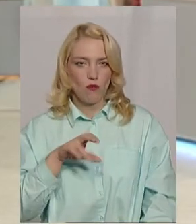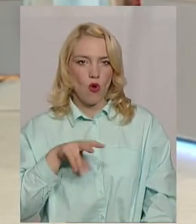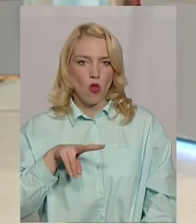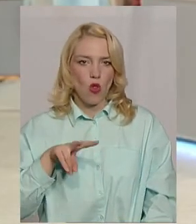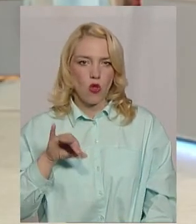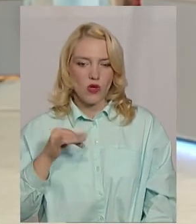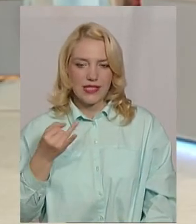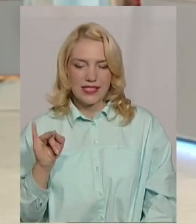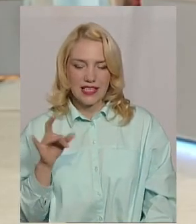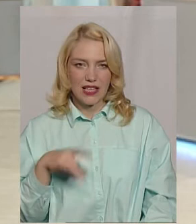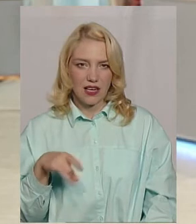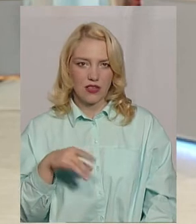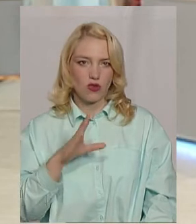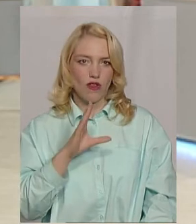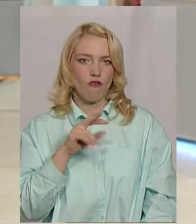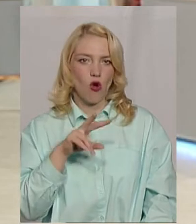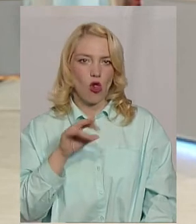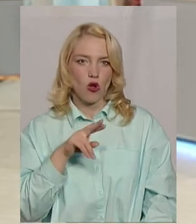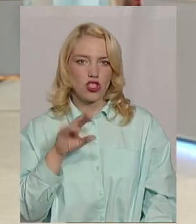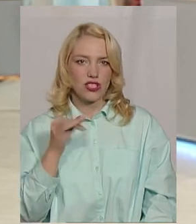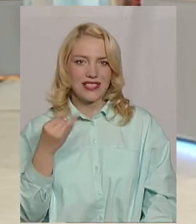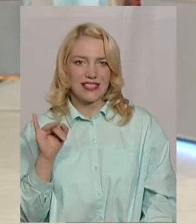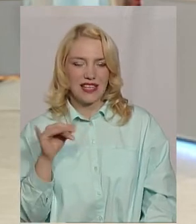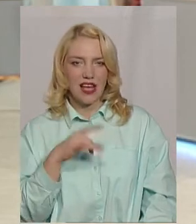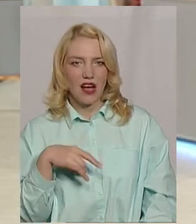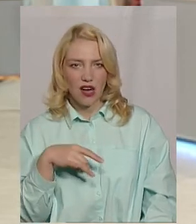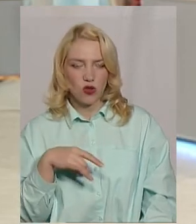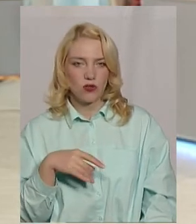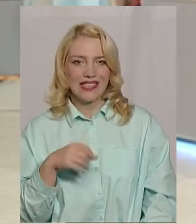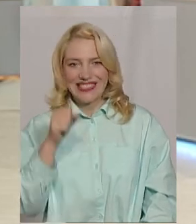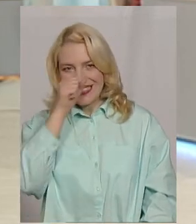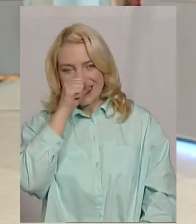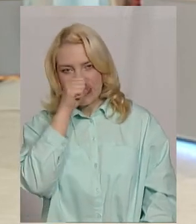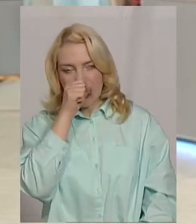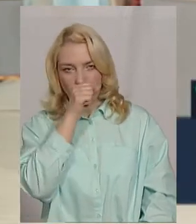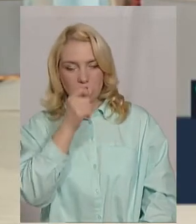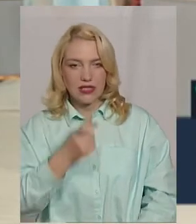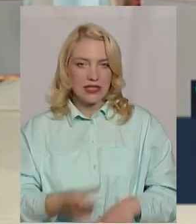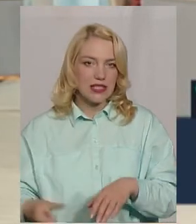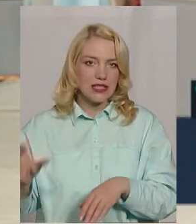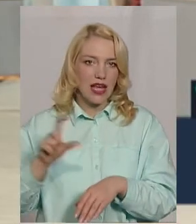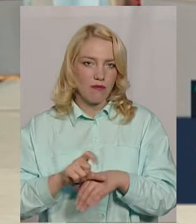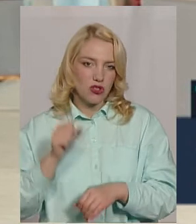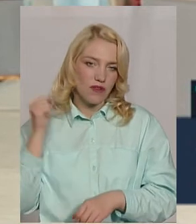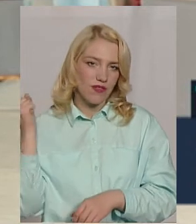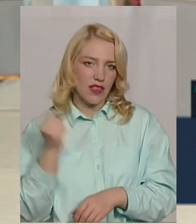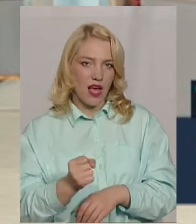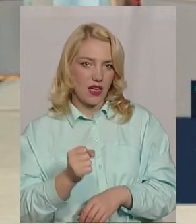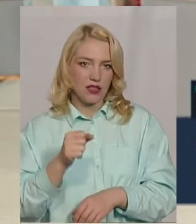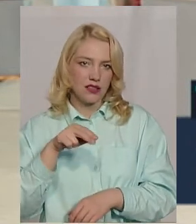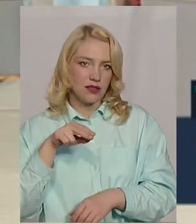Полонському районі, це і в Волочейському районі. Заморзків найбільше вдарили